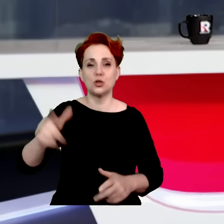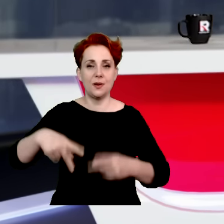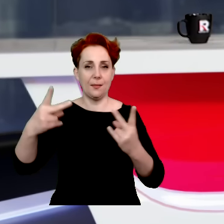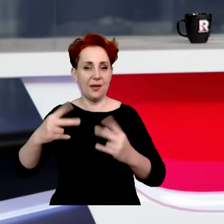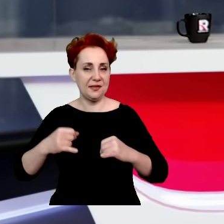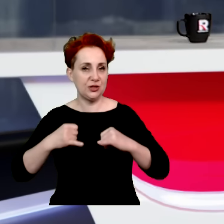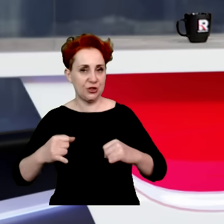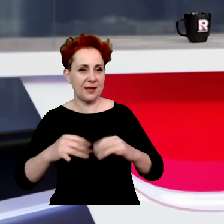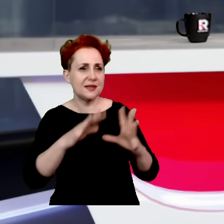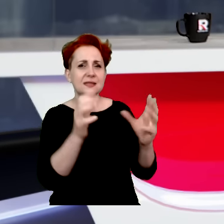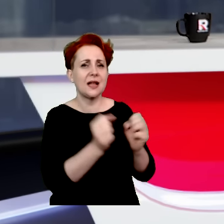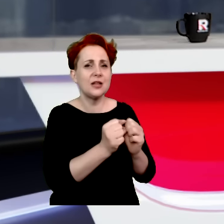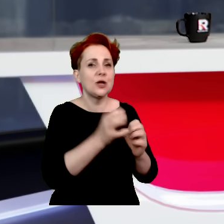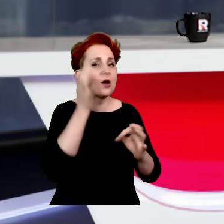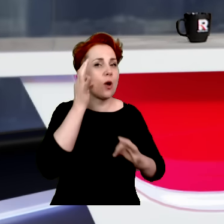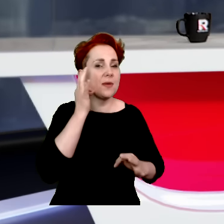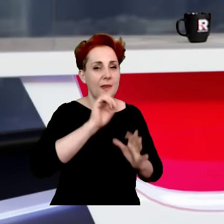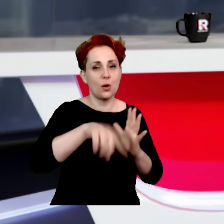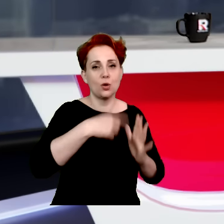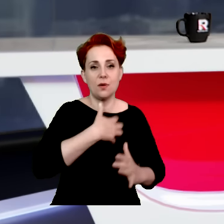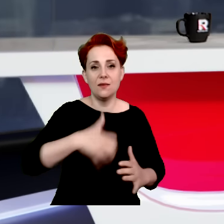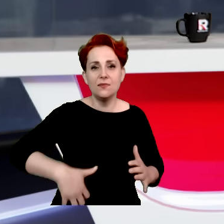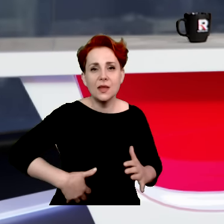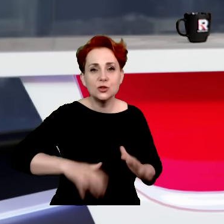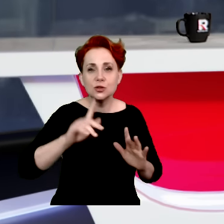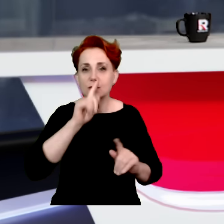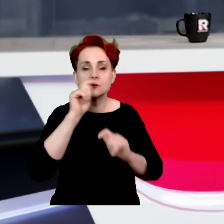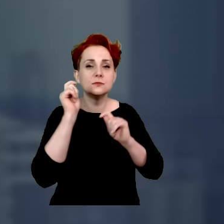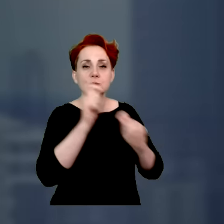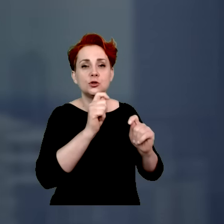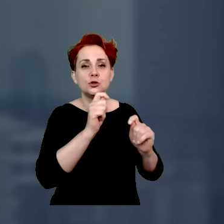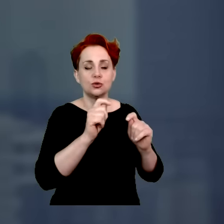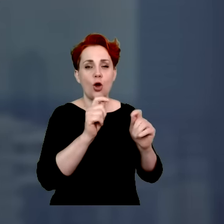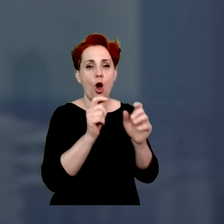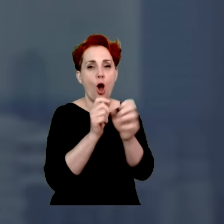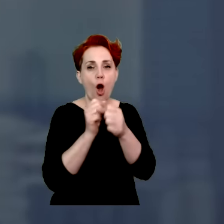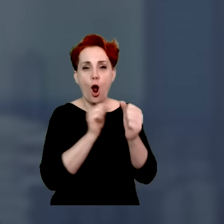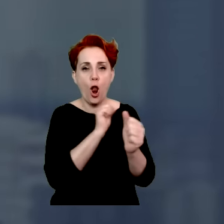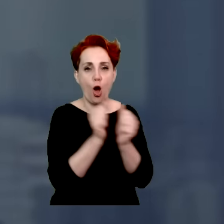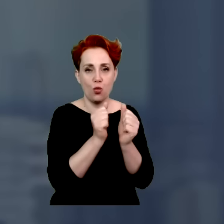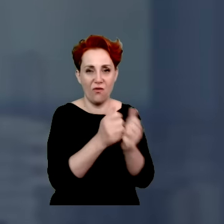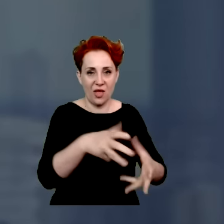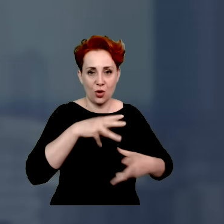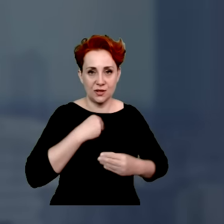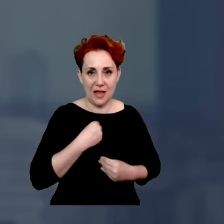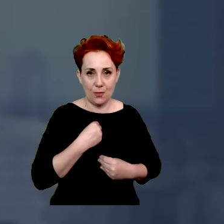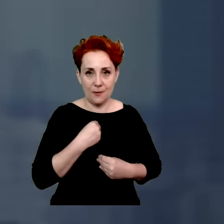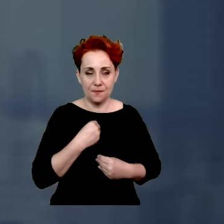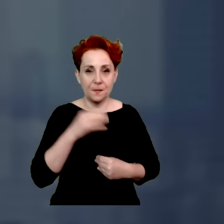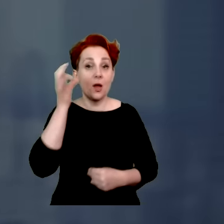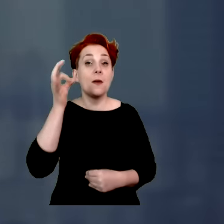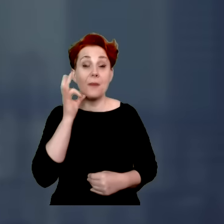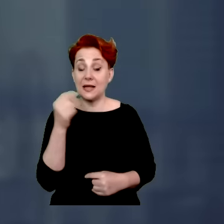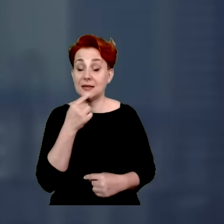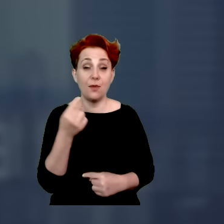panie z Koła Gospodyń Wiejskich, które dostały lodówkę z tegoż funduszu. I te panie mówią, ale tak trzeba było znaleźć takie panie. I te panie